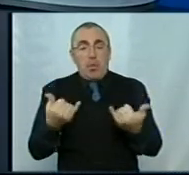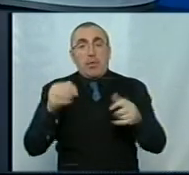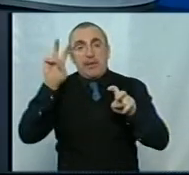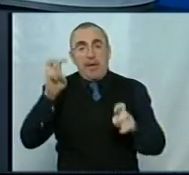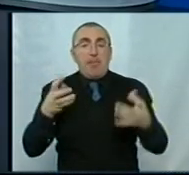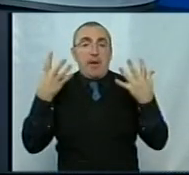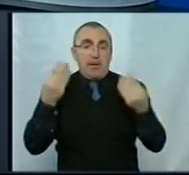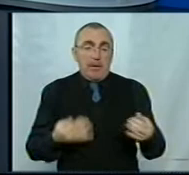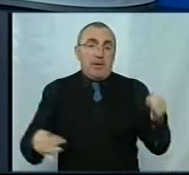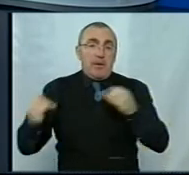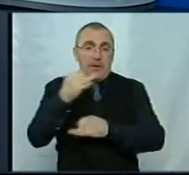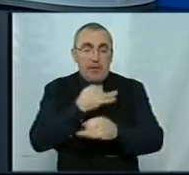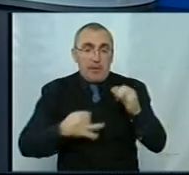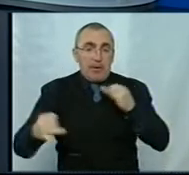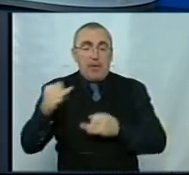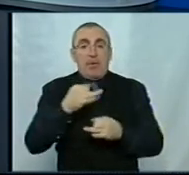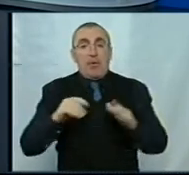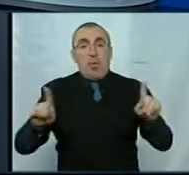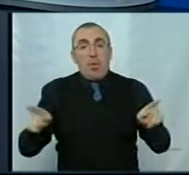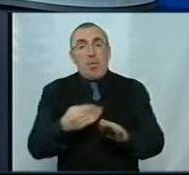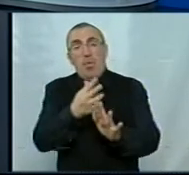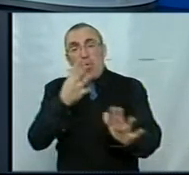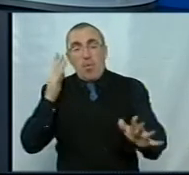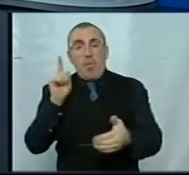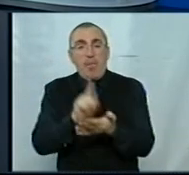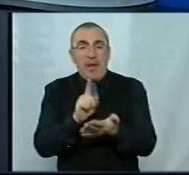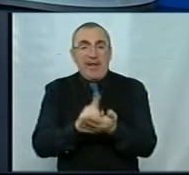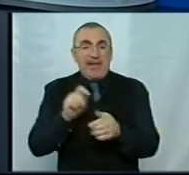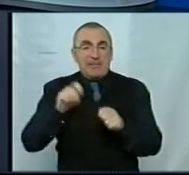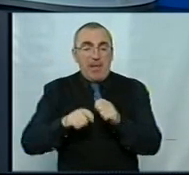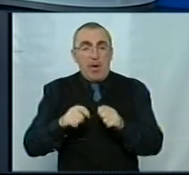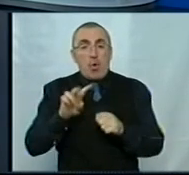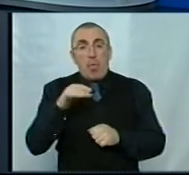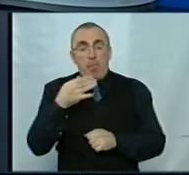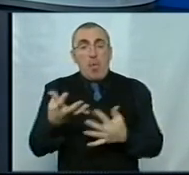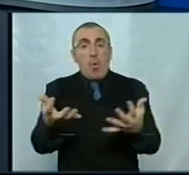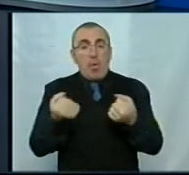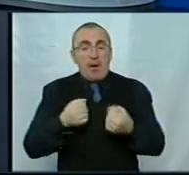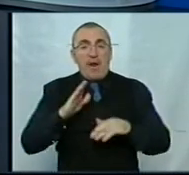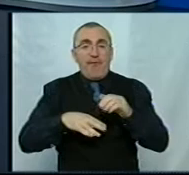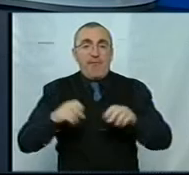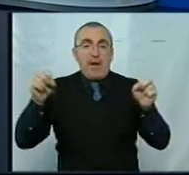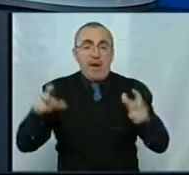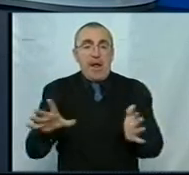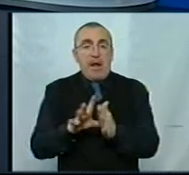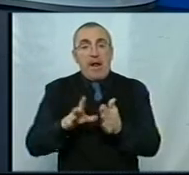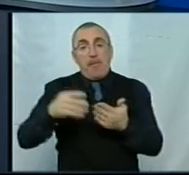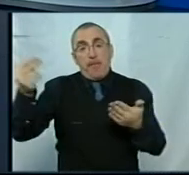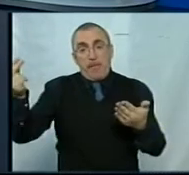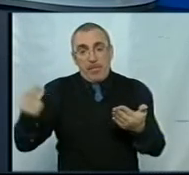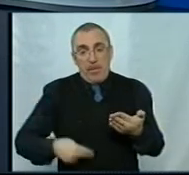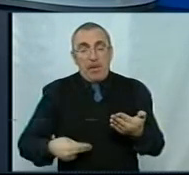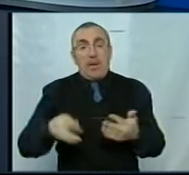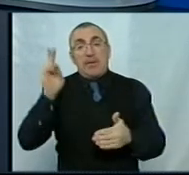дня. Ми говорили, почали із шерх, які утворили лікарів, податкові інспекції Кропивницького. Вони отримували там кваліфікаційні електронні підписи.